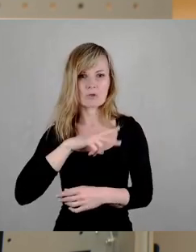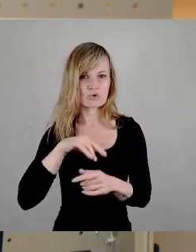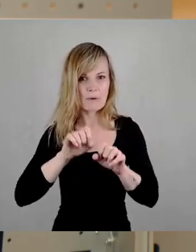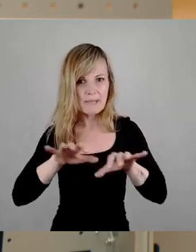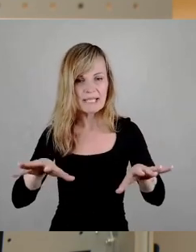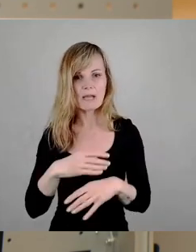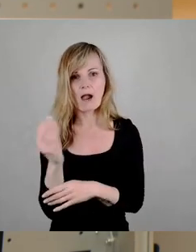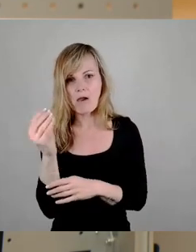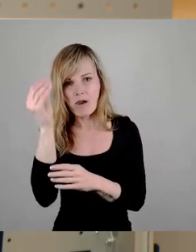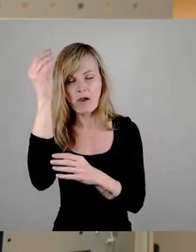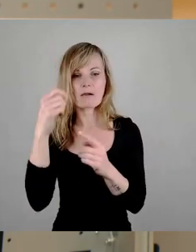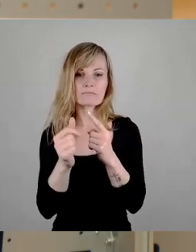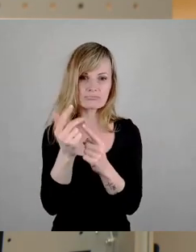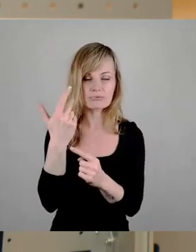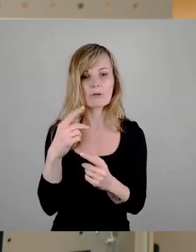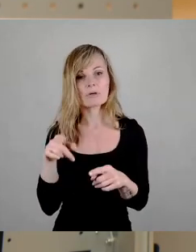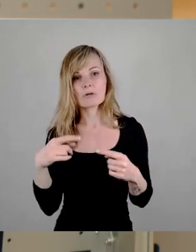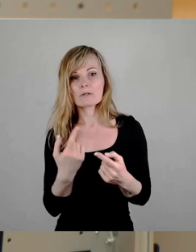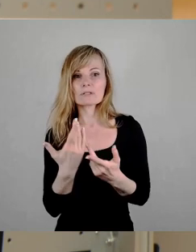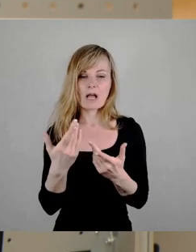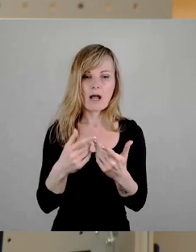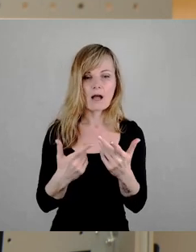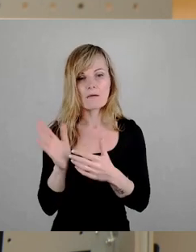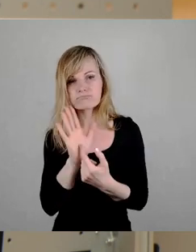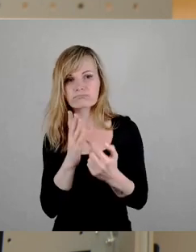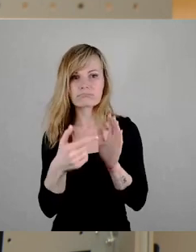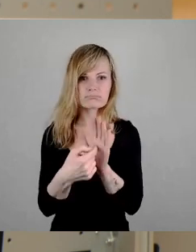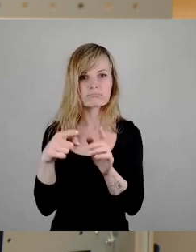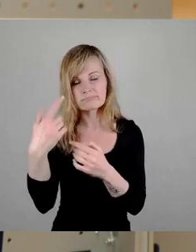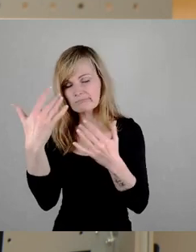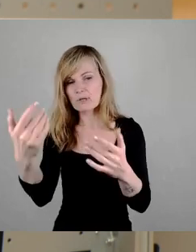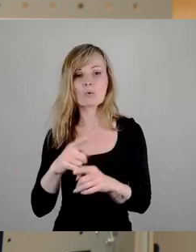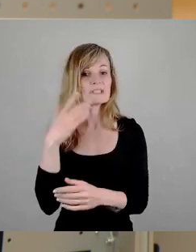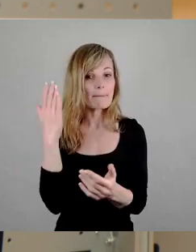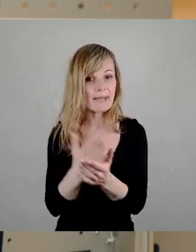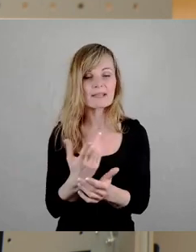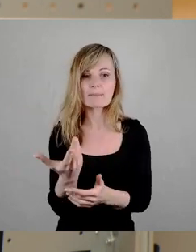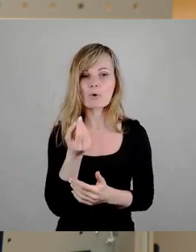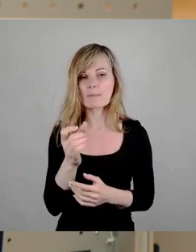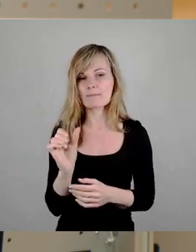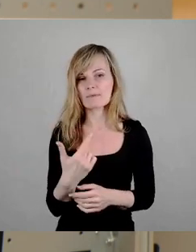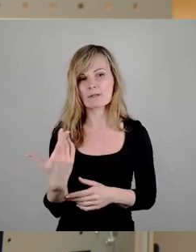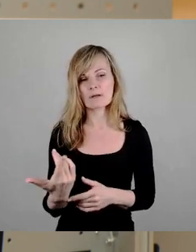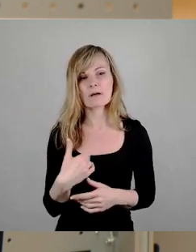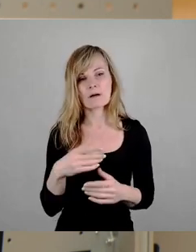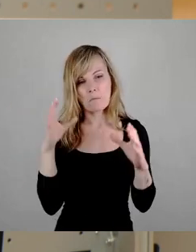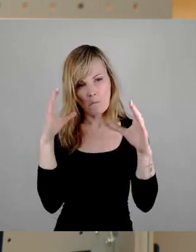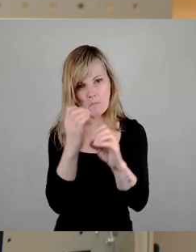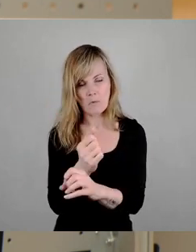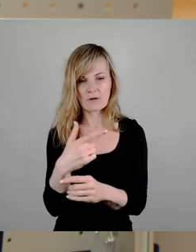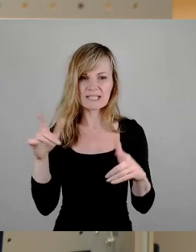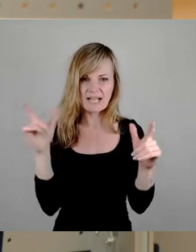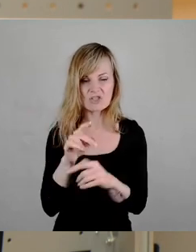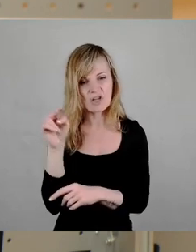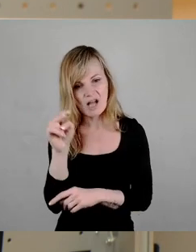bisschen Beef. Da wird da noch polemisiert. Und am Ende bekommen wir wieder eine Stärkung der Polarisierung der Gesellschaft. Wir bekommen